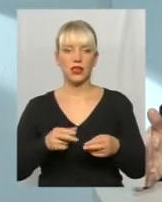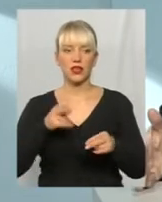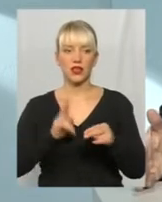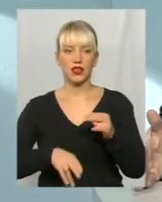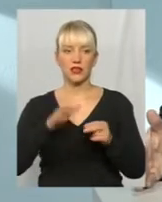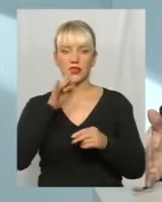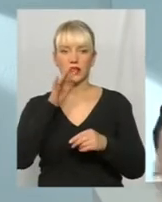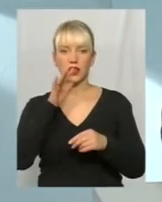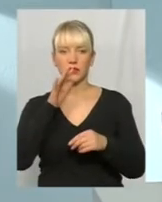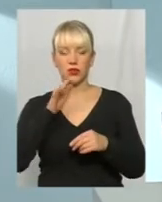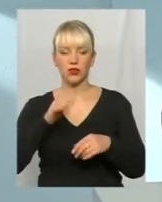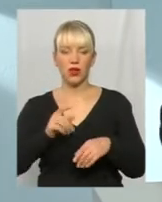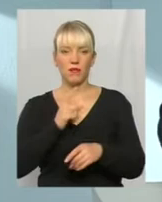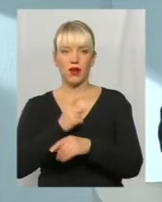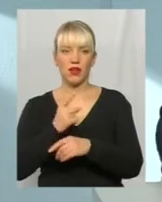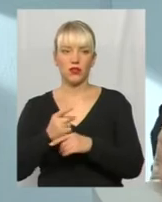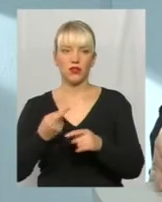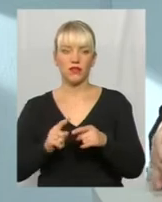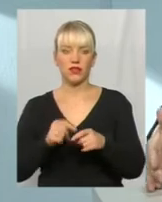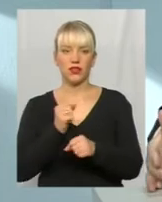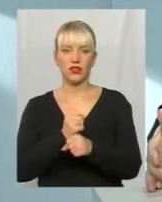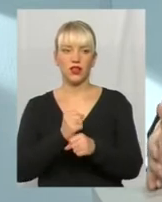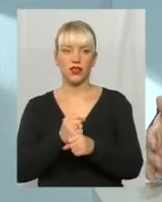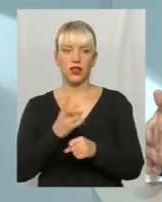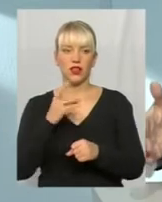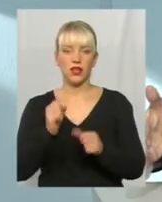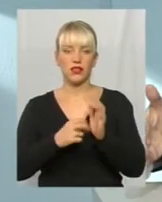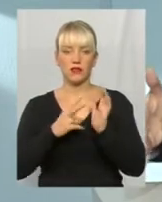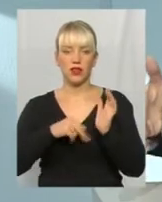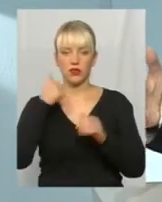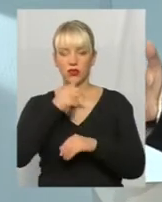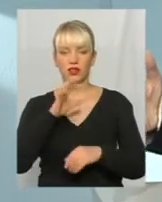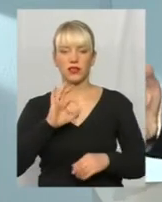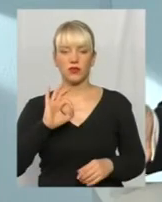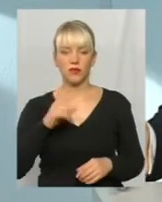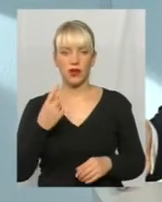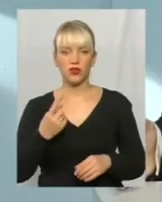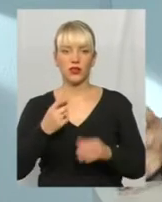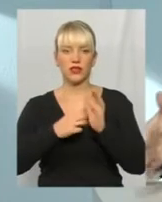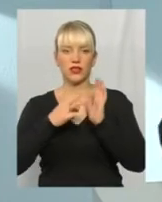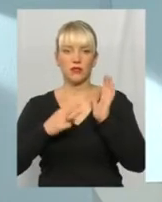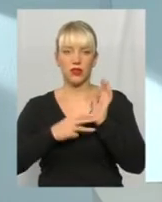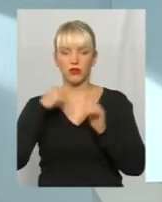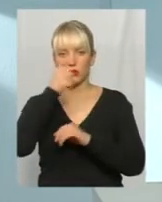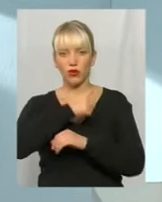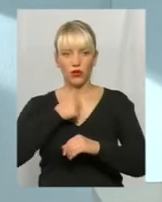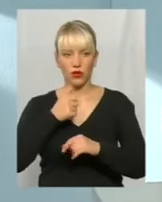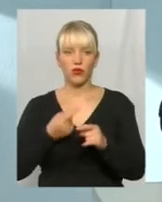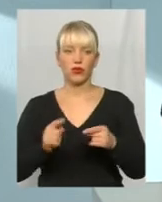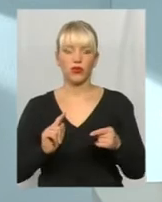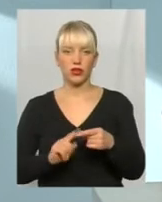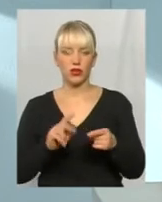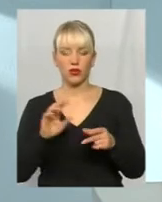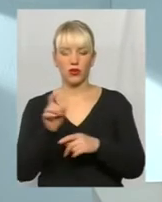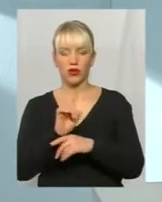терміну дії мораторії. Тобто він діє тільки на 2017 рік. З 01.01.2018 року норми